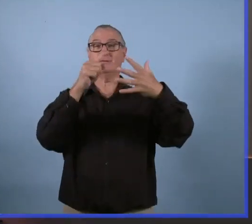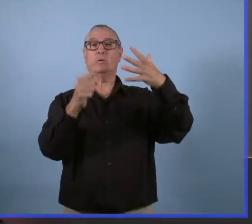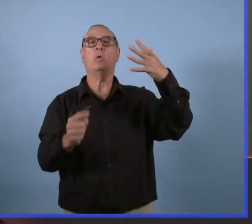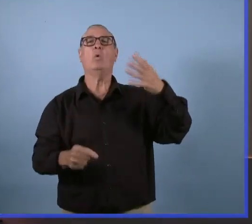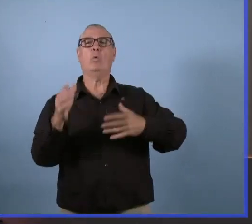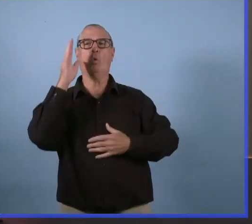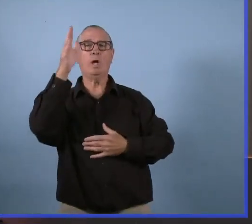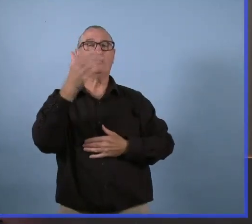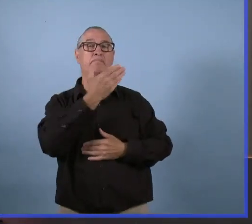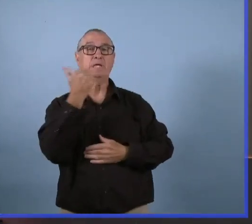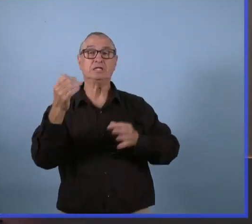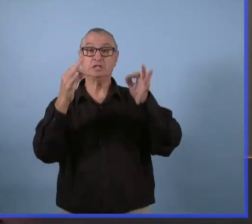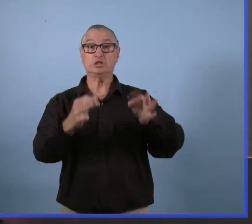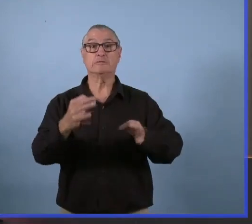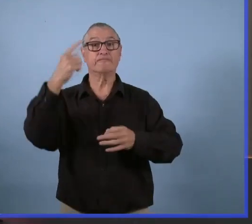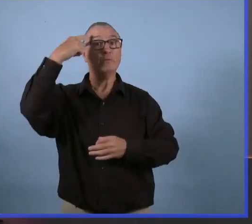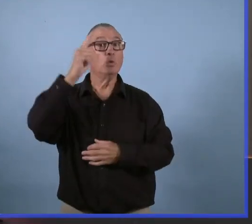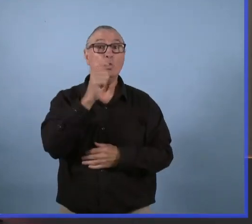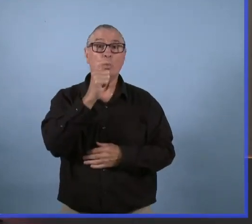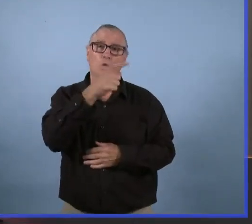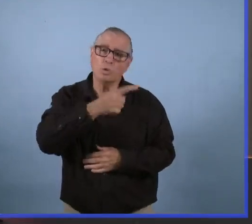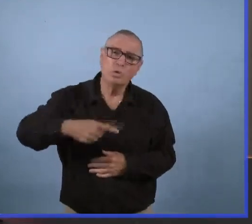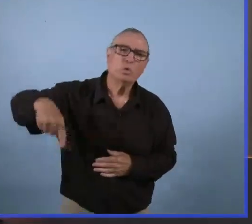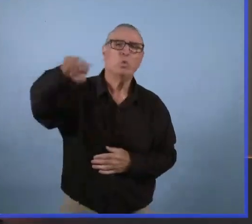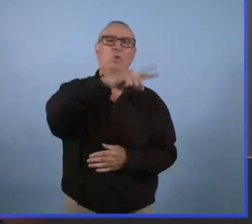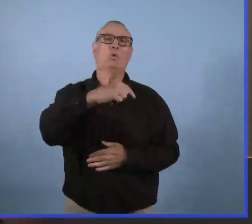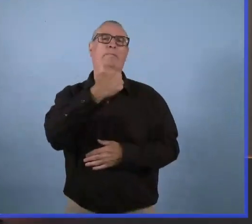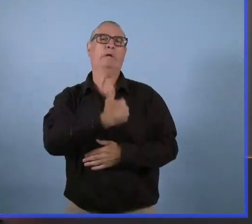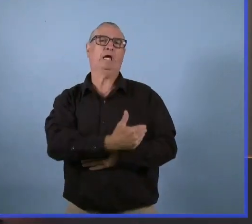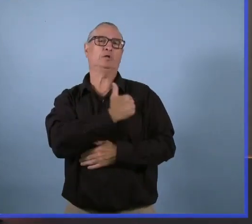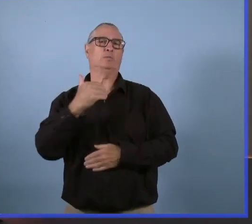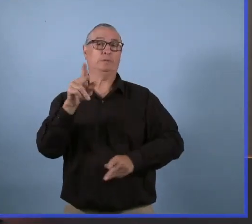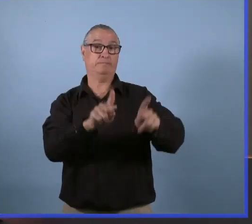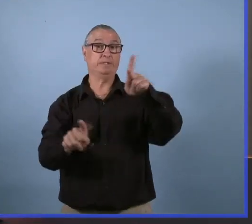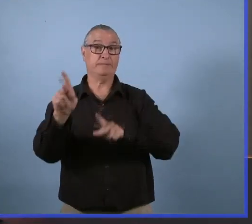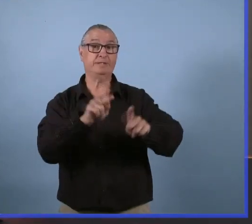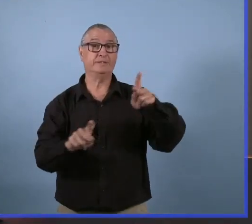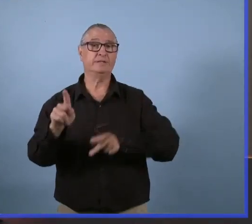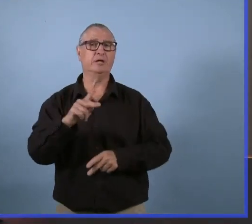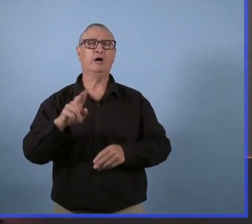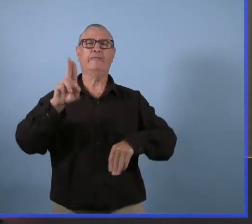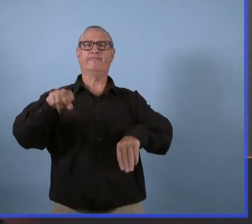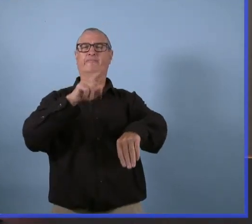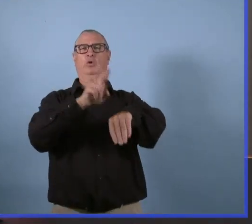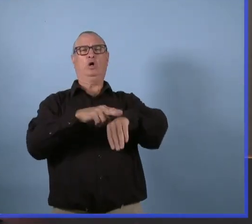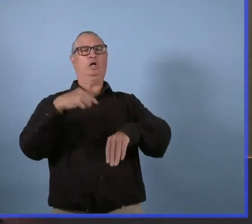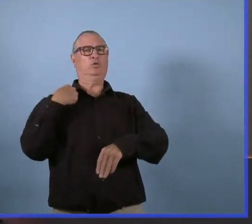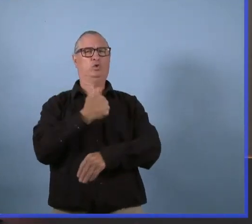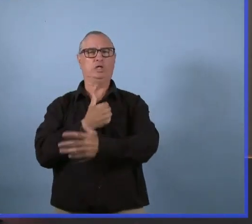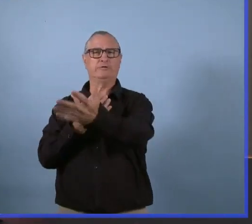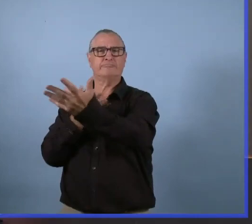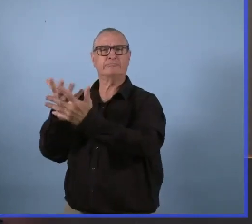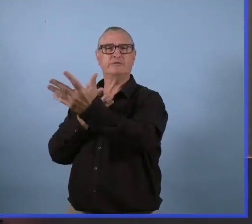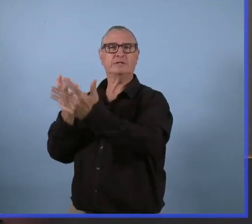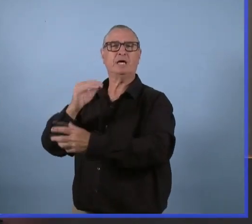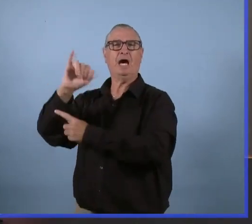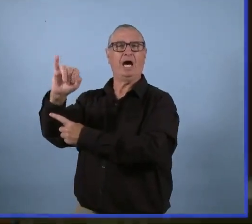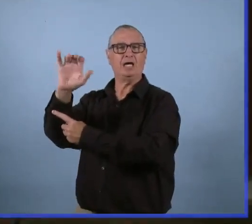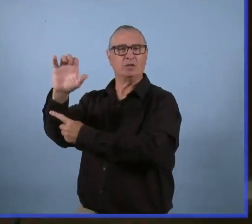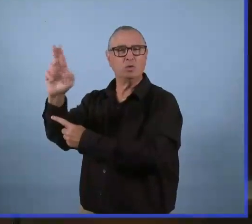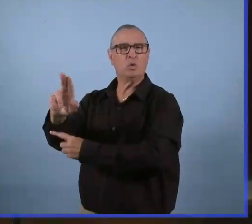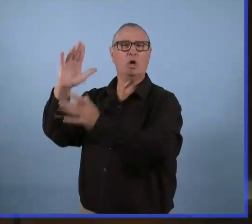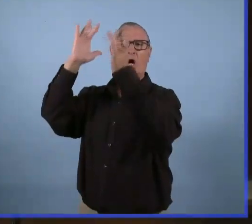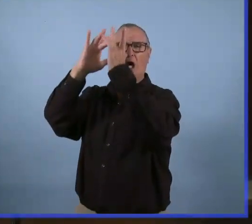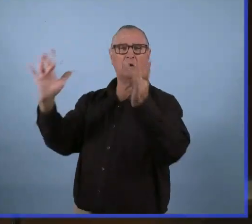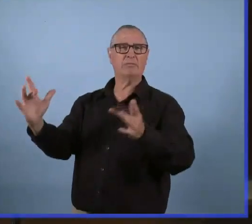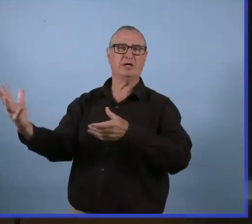On va essayer de prendre les meilleures décisions pour les Manitobains. Évidemment, on prend toujours en considération la capacité du